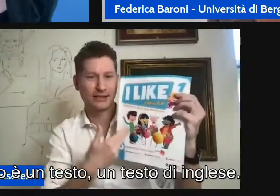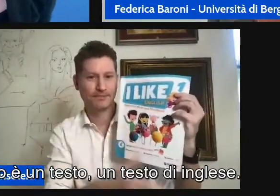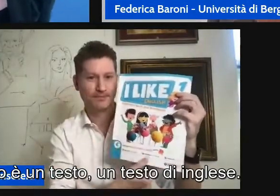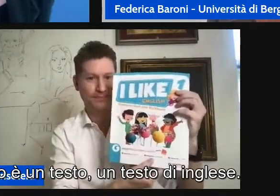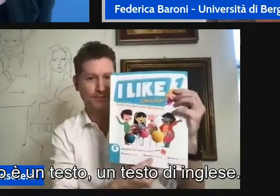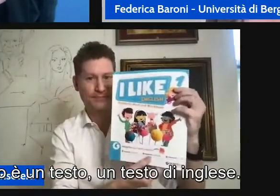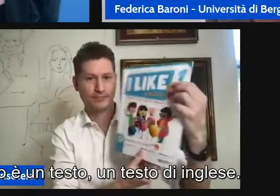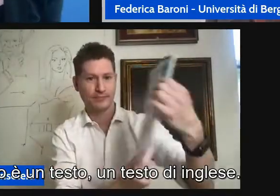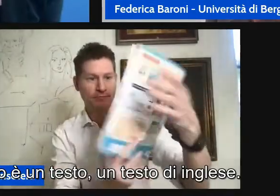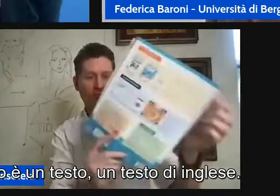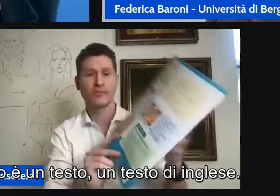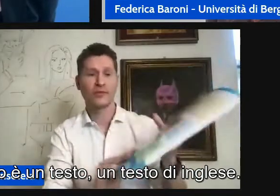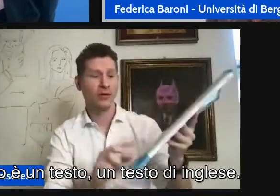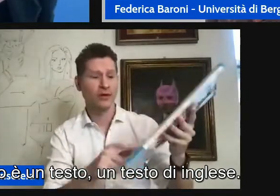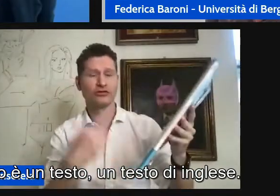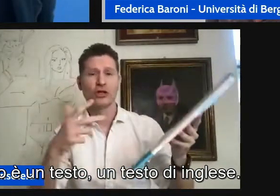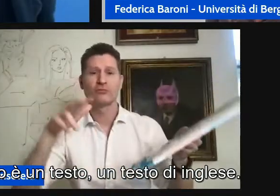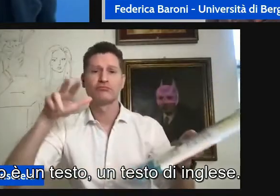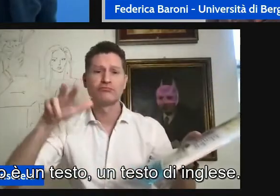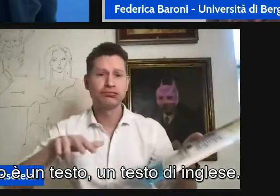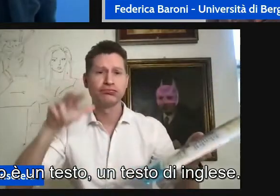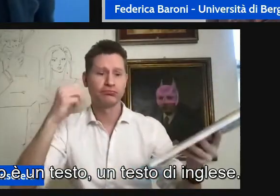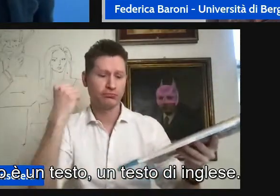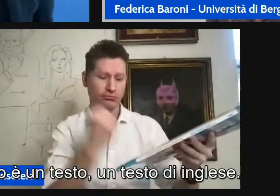questo è un testo un testo d'inglese